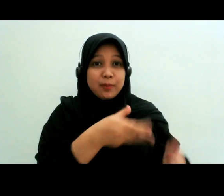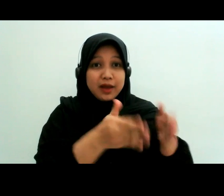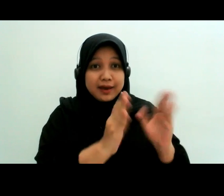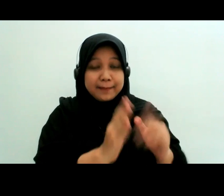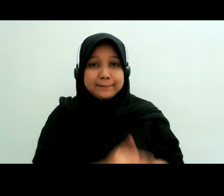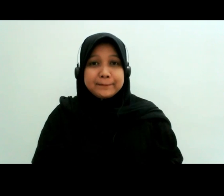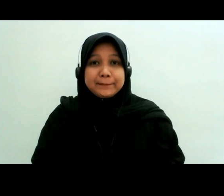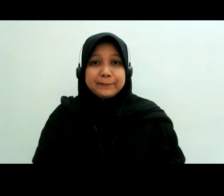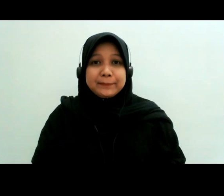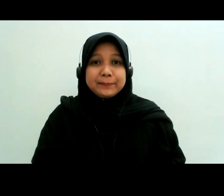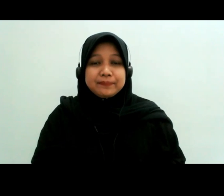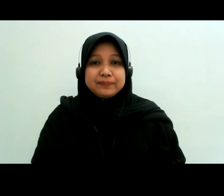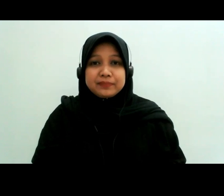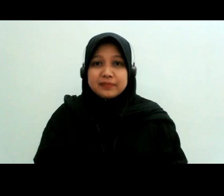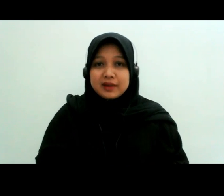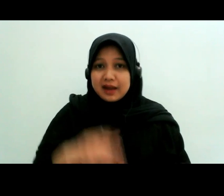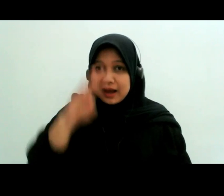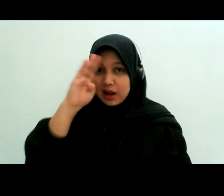halo